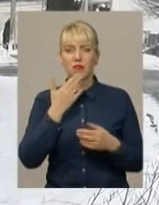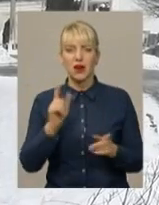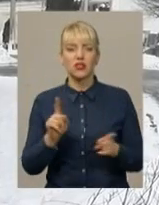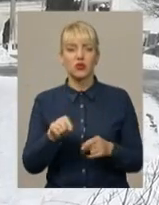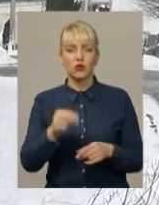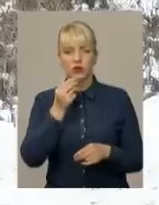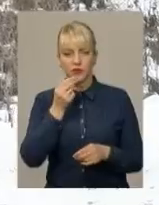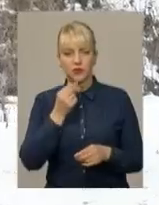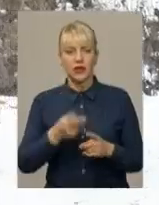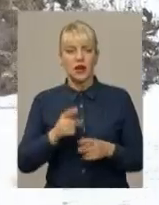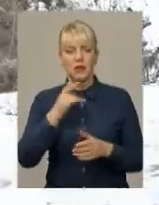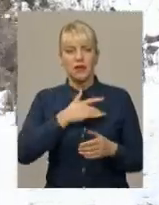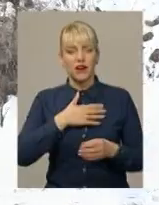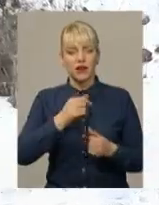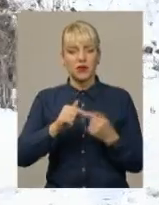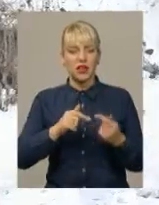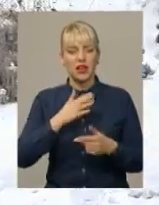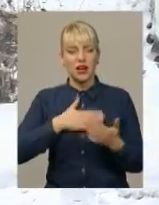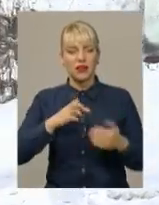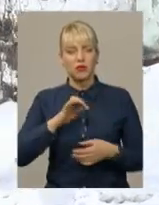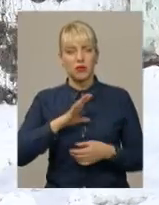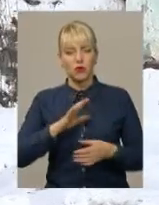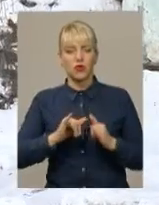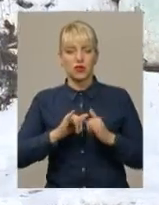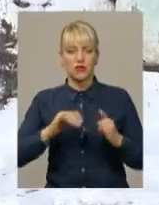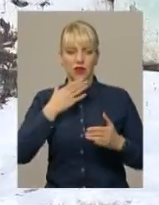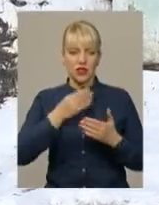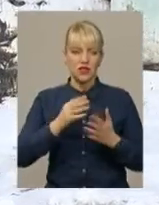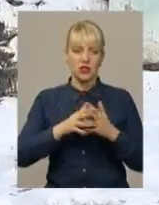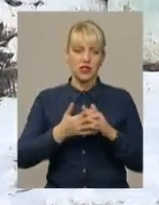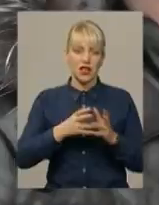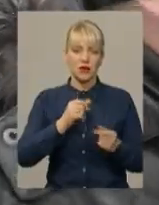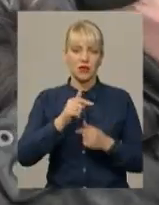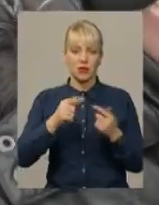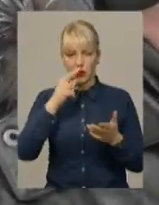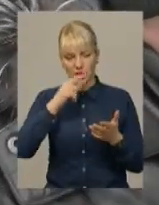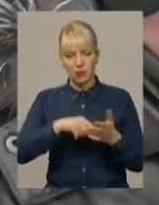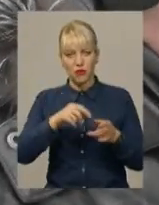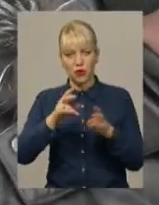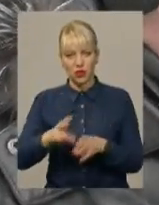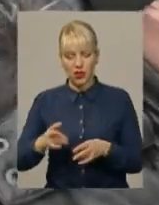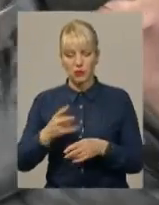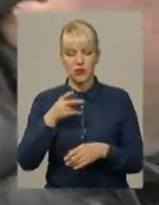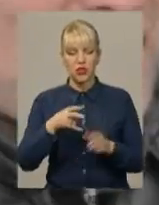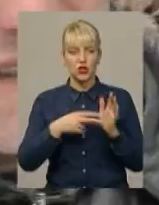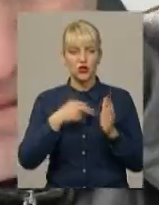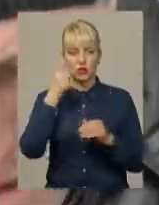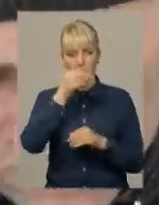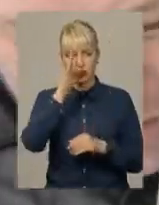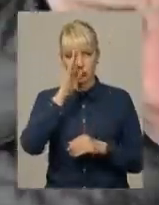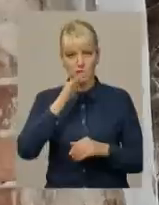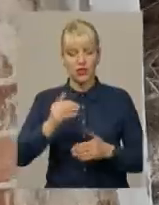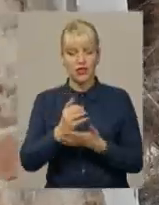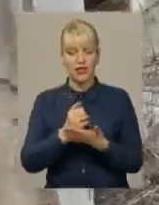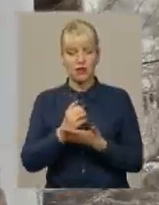підприємець Андрій Дмитренко запевняє, радий був би розвивати своє селище та свій бізнес, але втрапив у халепу. У 2007 році чоловік зібрався